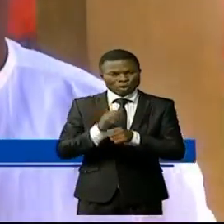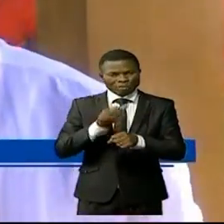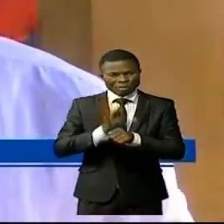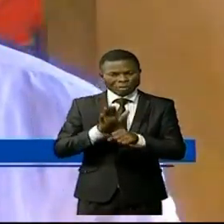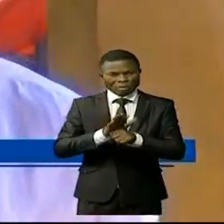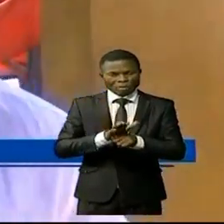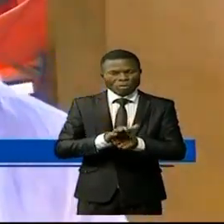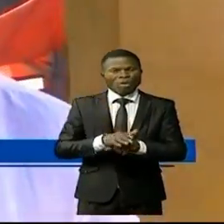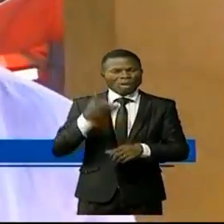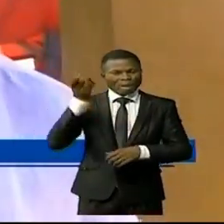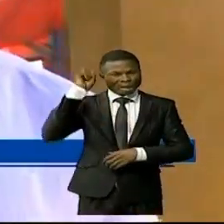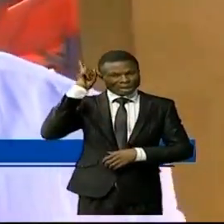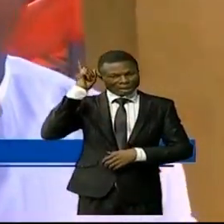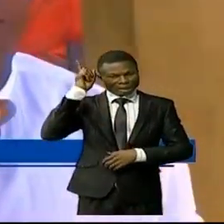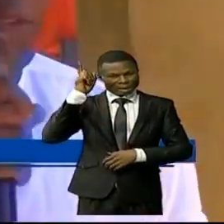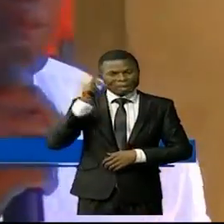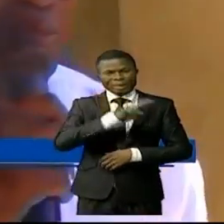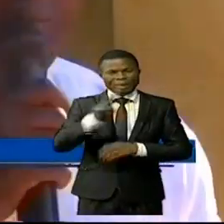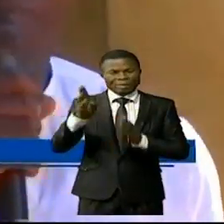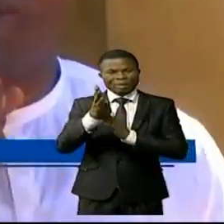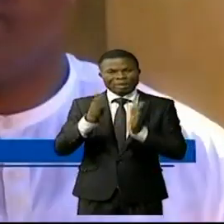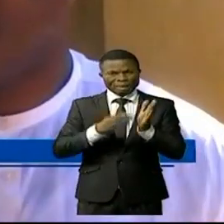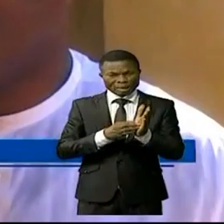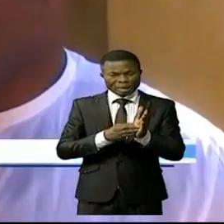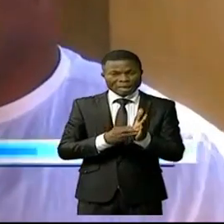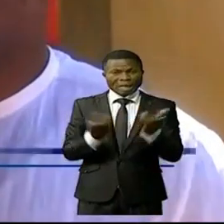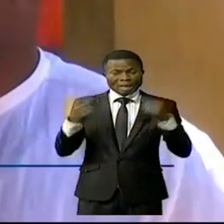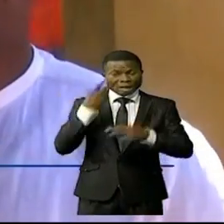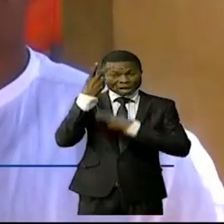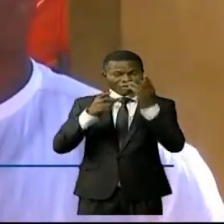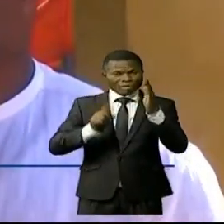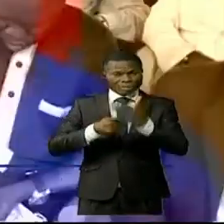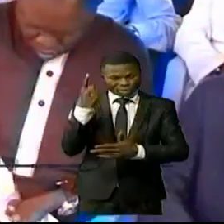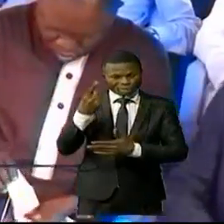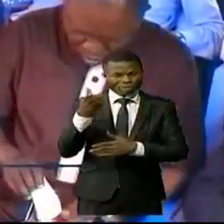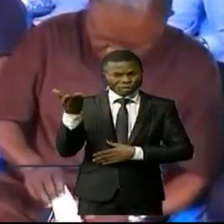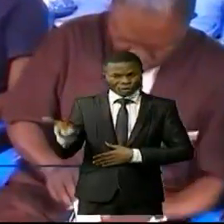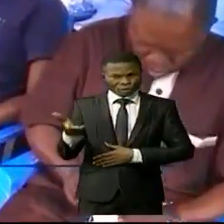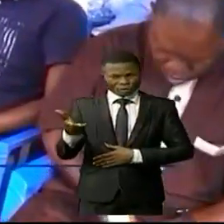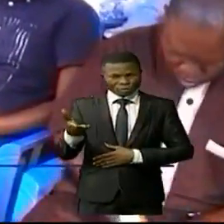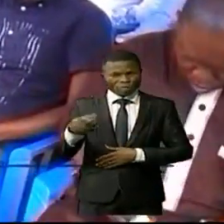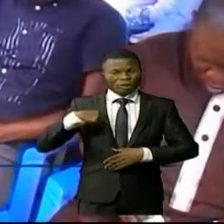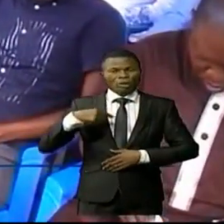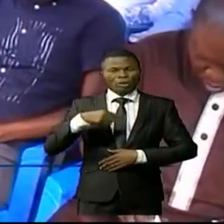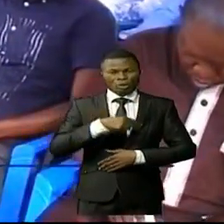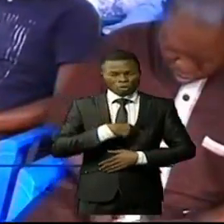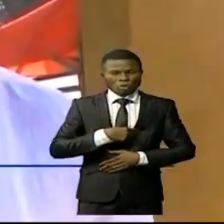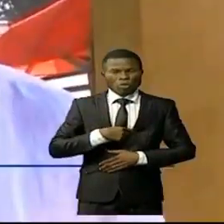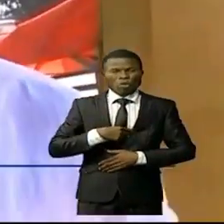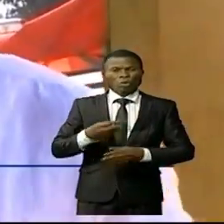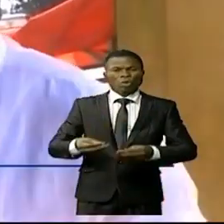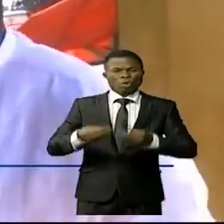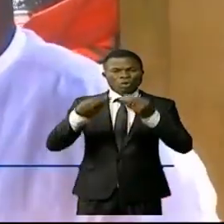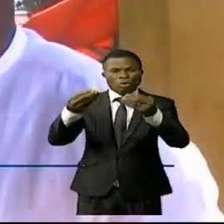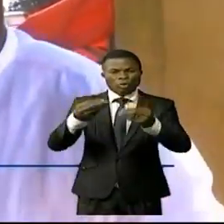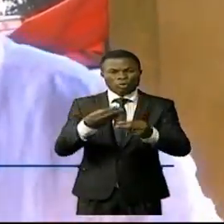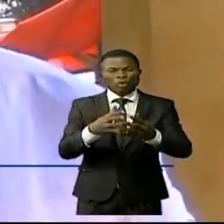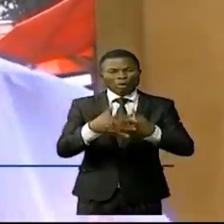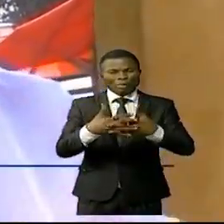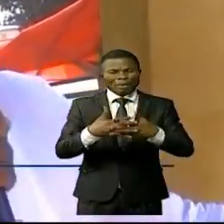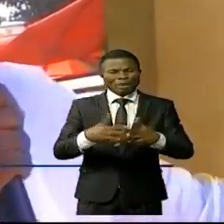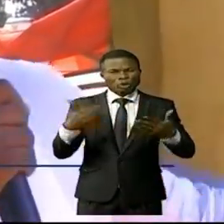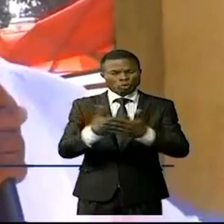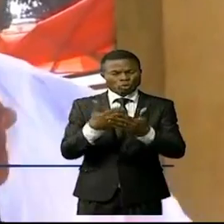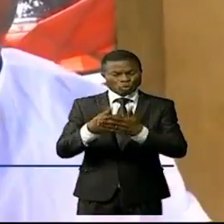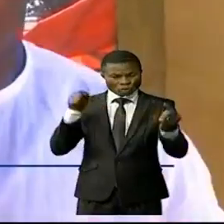2015-2017 lors de mon premier passage à la SCPT, où nous avons ramené une infrastructure de fibre optique jusqu